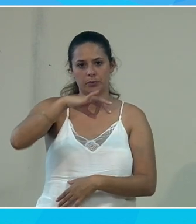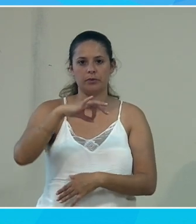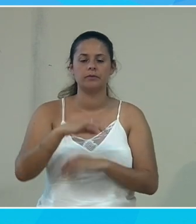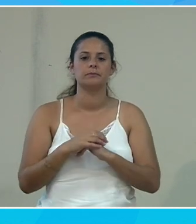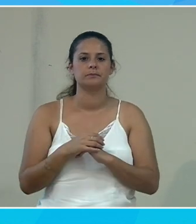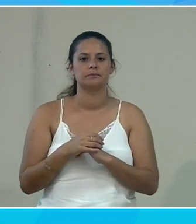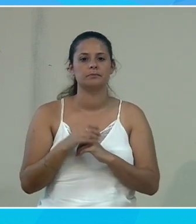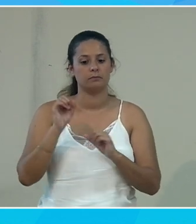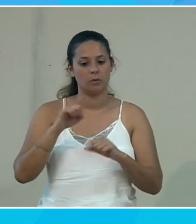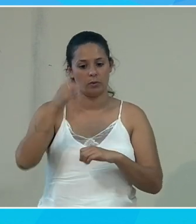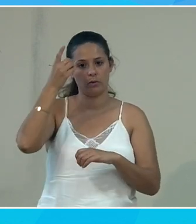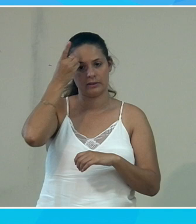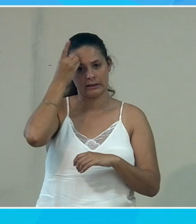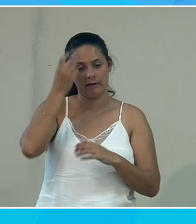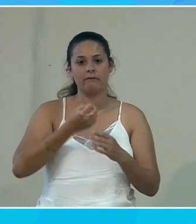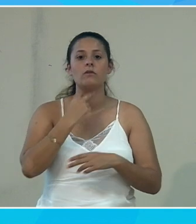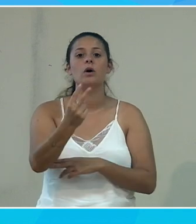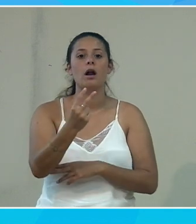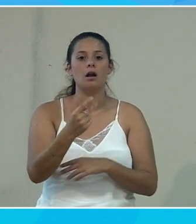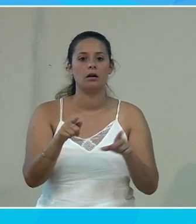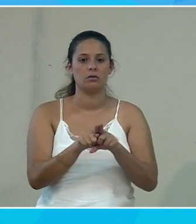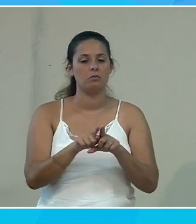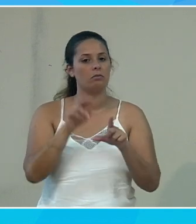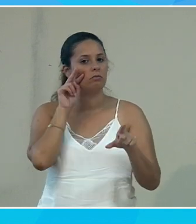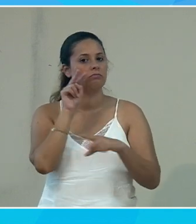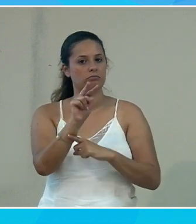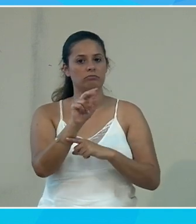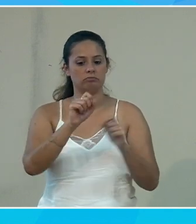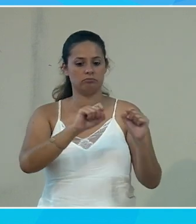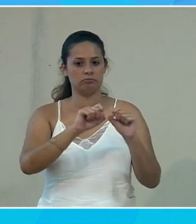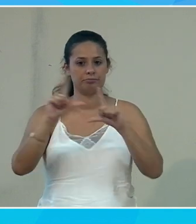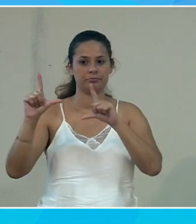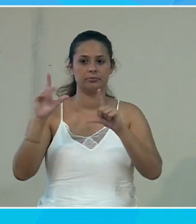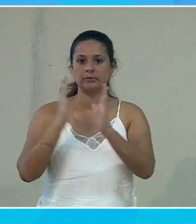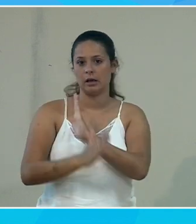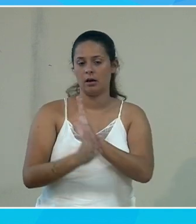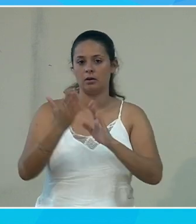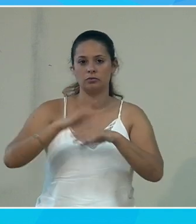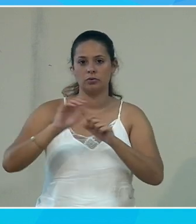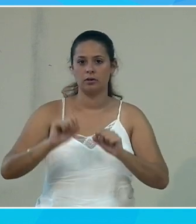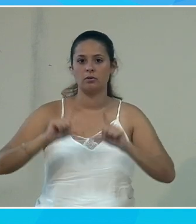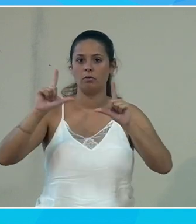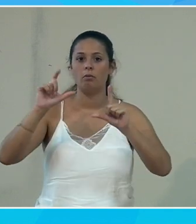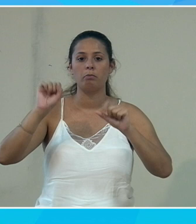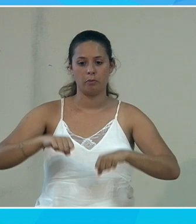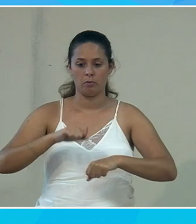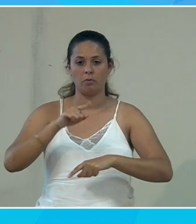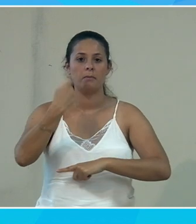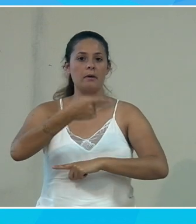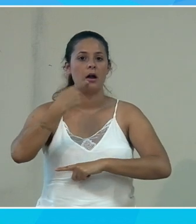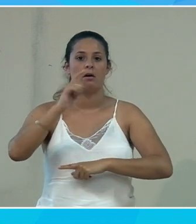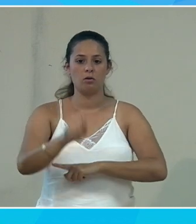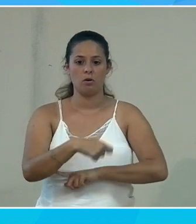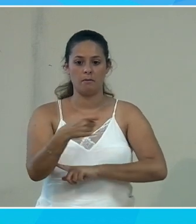Donc là, j'ai lancé la dictée vocale et vous allez voir, ça va apparaître directement sur l'écran. Donc je peux parler complètement normalement